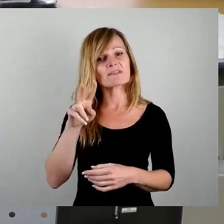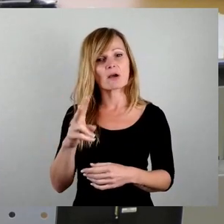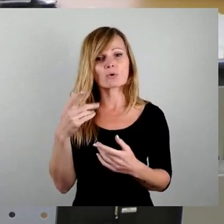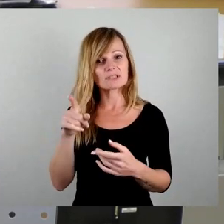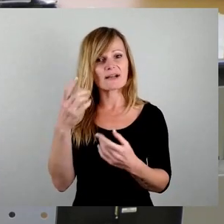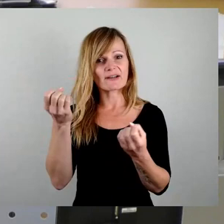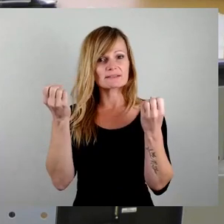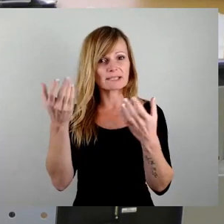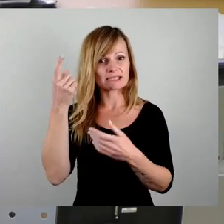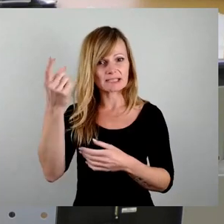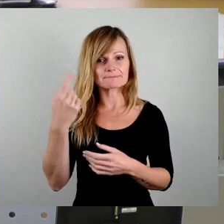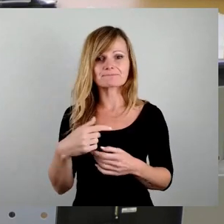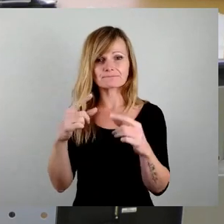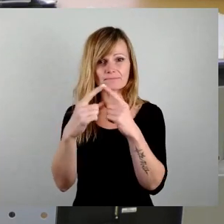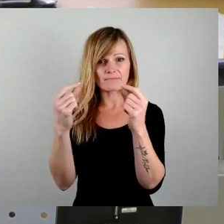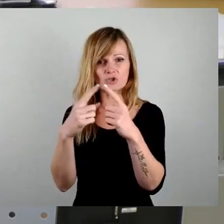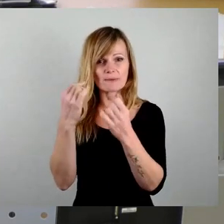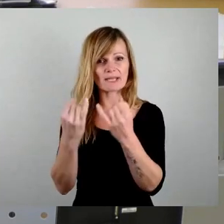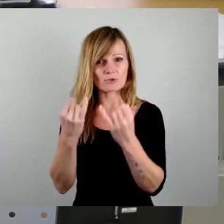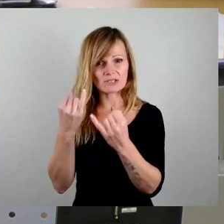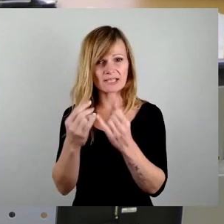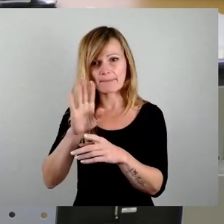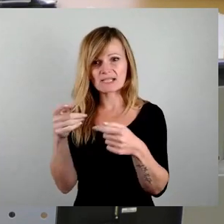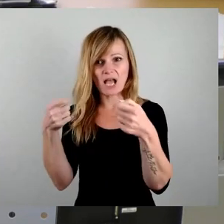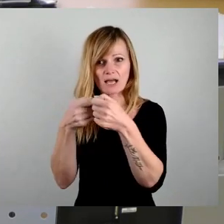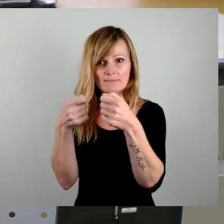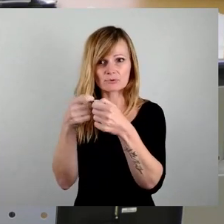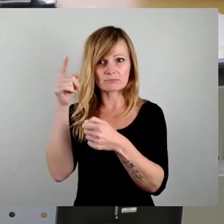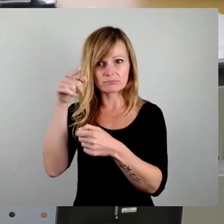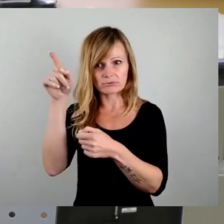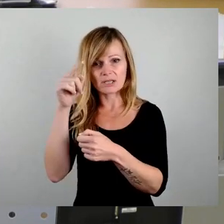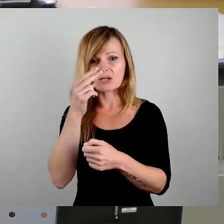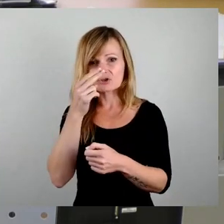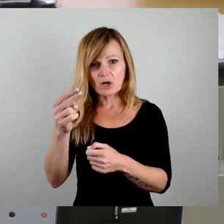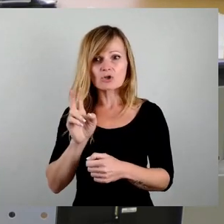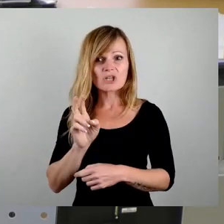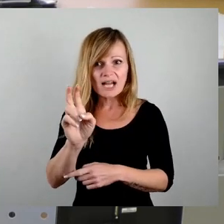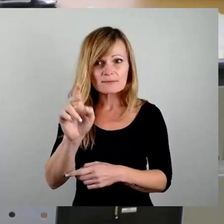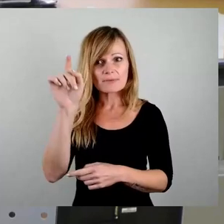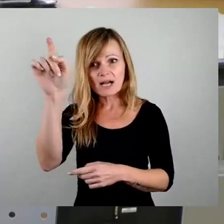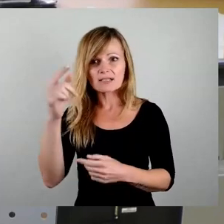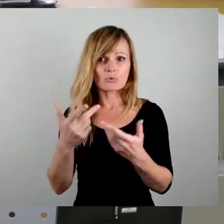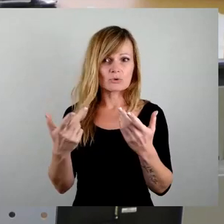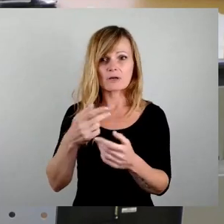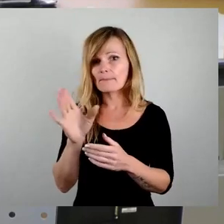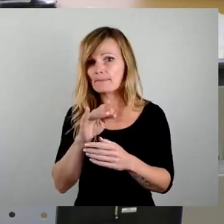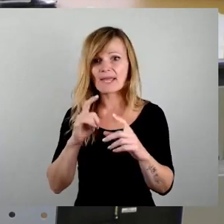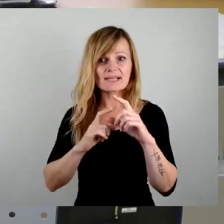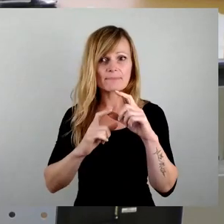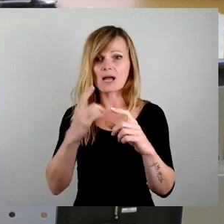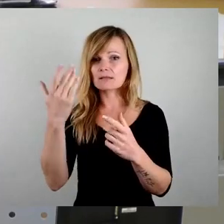Schipindustrie dort besser angeschlossen wird. Da müssen wir sehen, dass dort nicht Straßenbahn hinfährt oder dass was mit der S-Bahn passiert. Denn